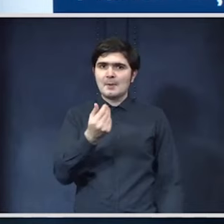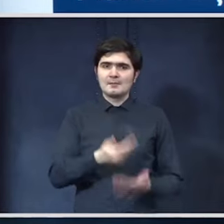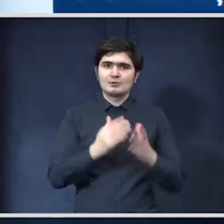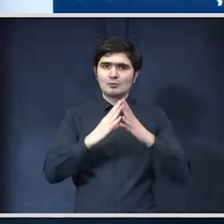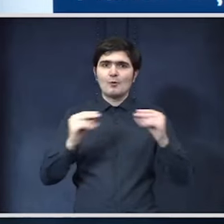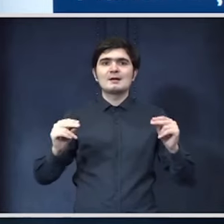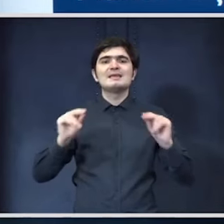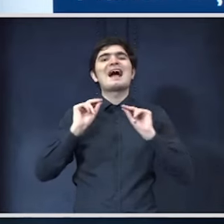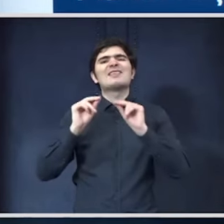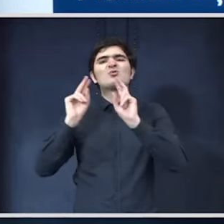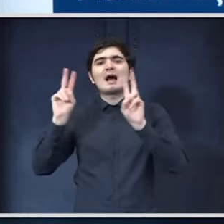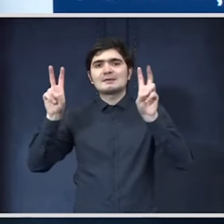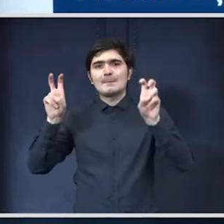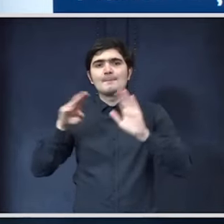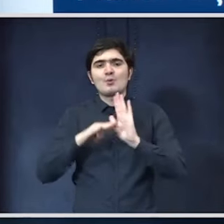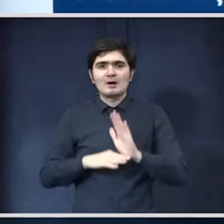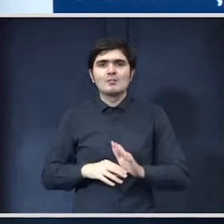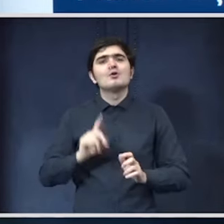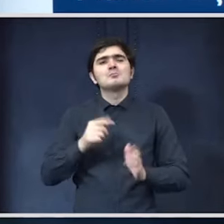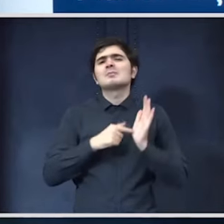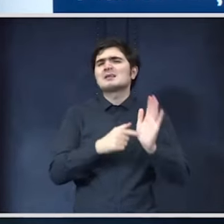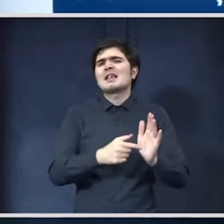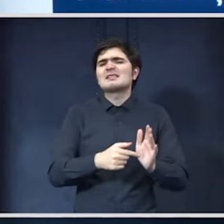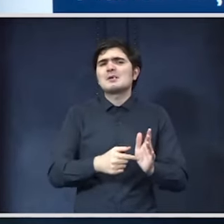România Educată ne puteți da câteva exemple de